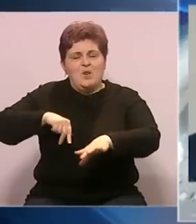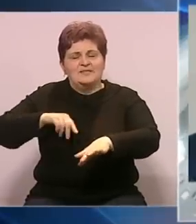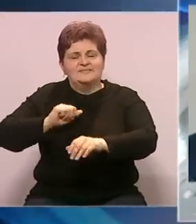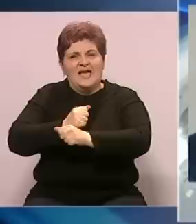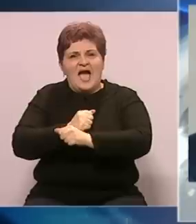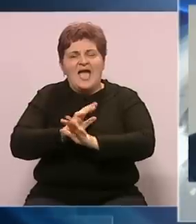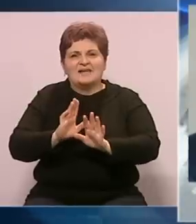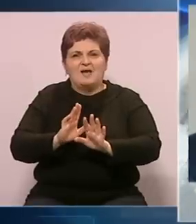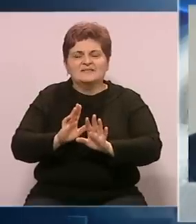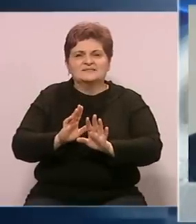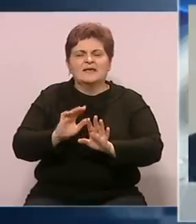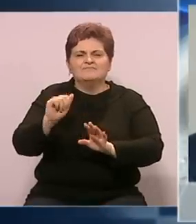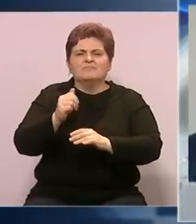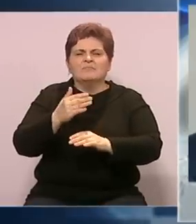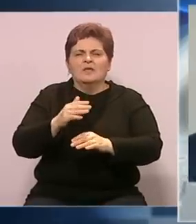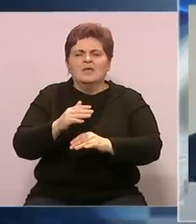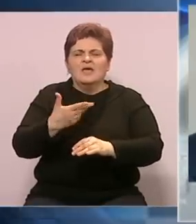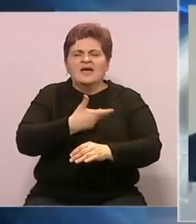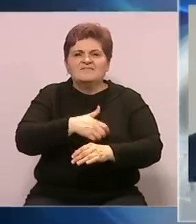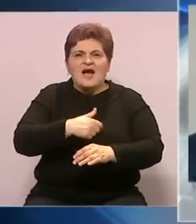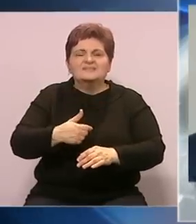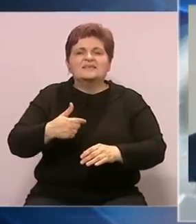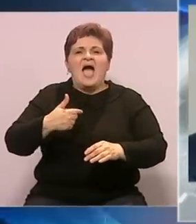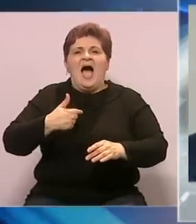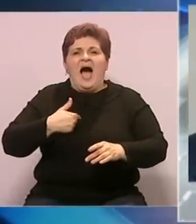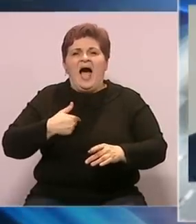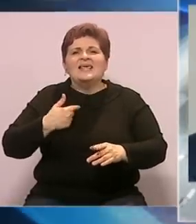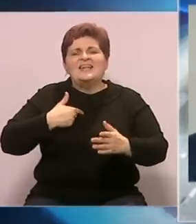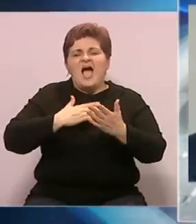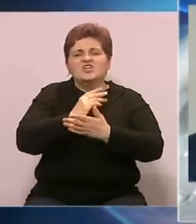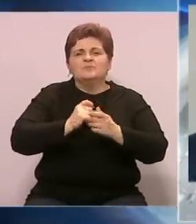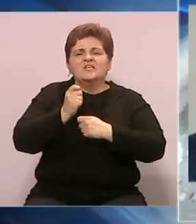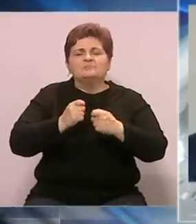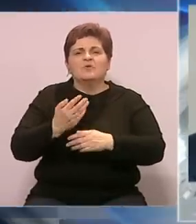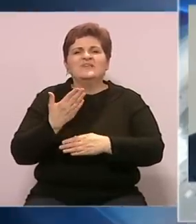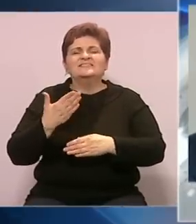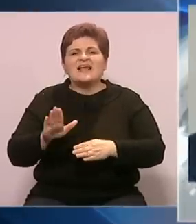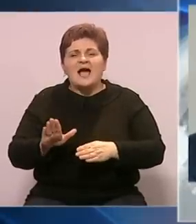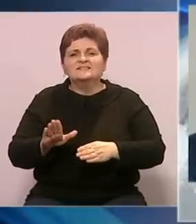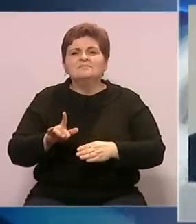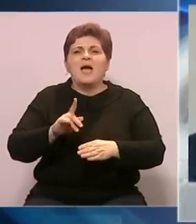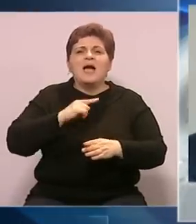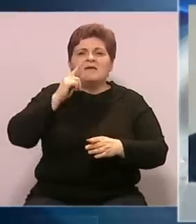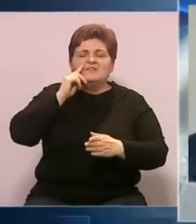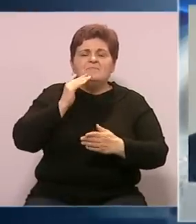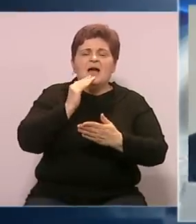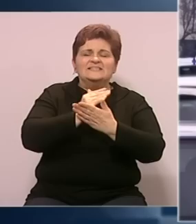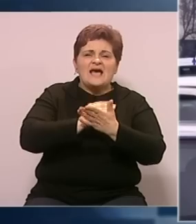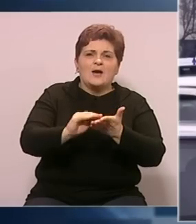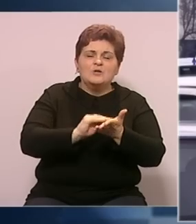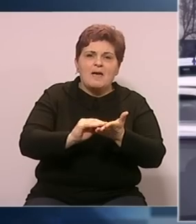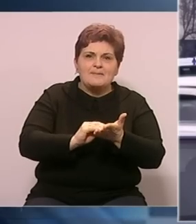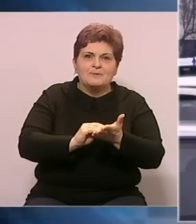angažovana i naša granična policija i služba za poslove sa strancima i treti da to u skladu sa našim propisima i zakonima.